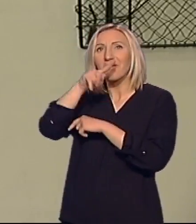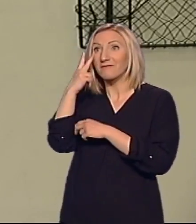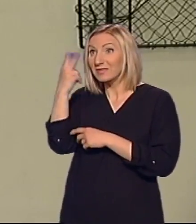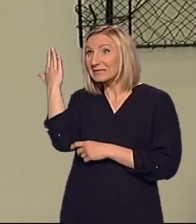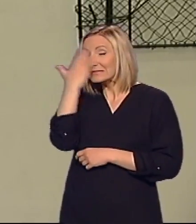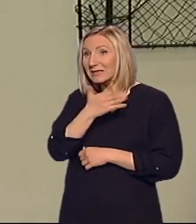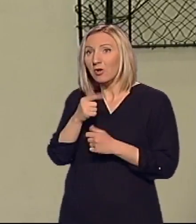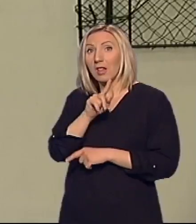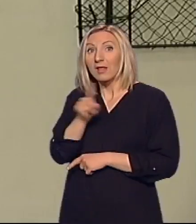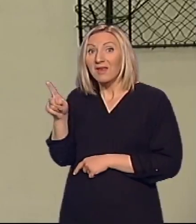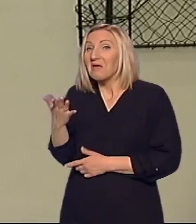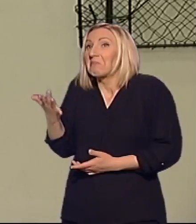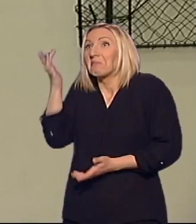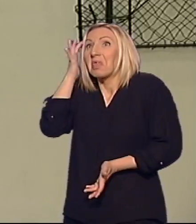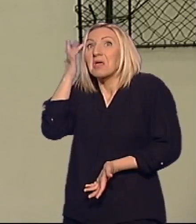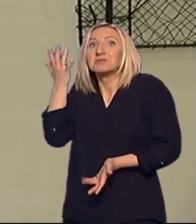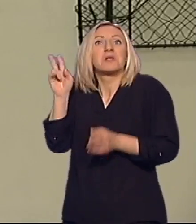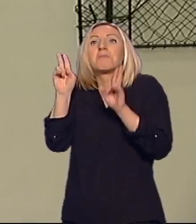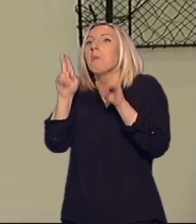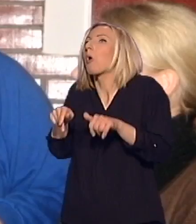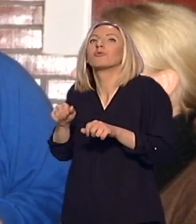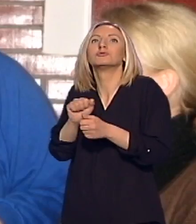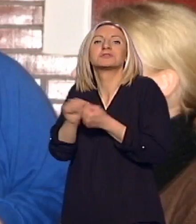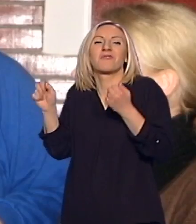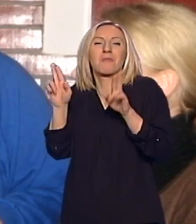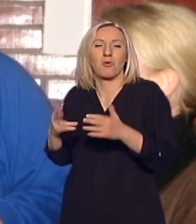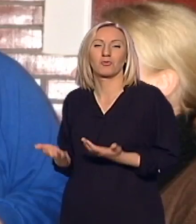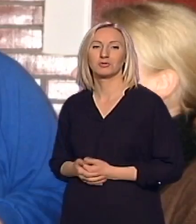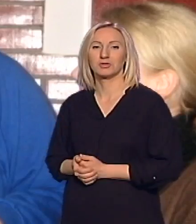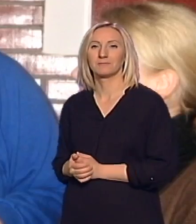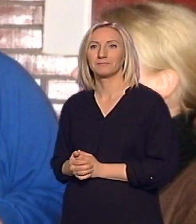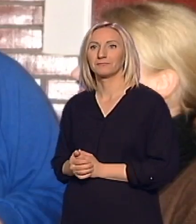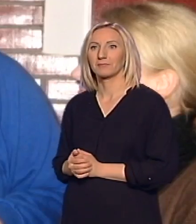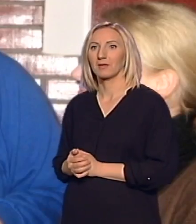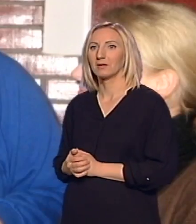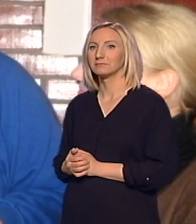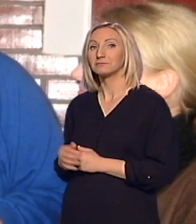Pa ne znam. Vrlo je moguće sve. Mi smo zajedno i odrasli,